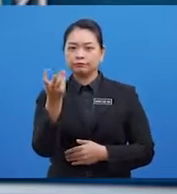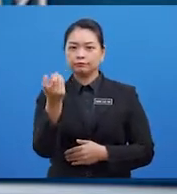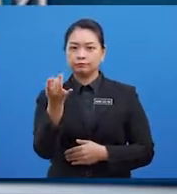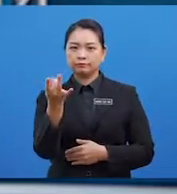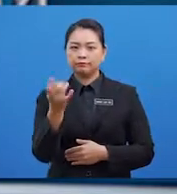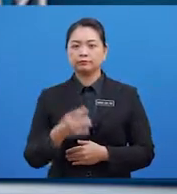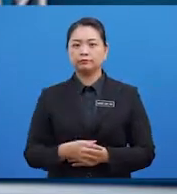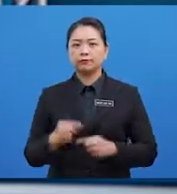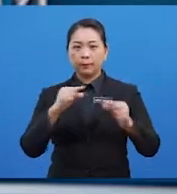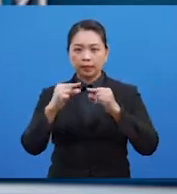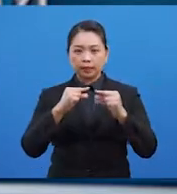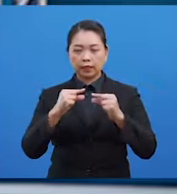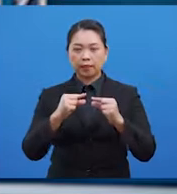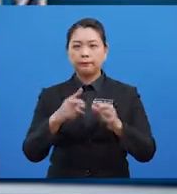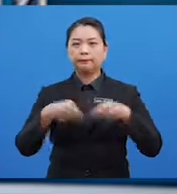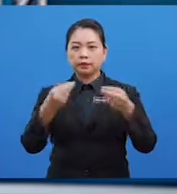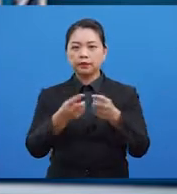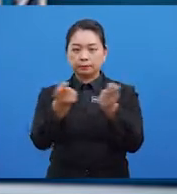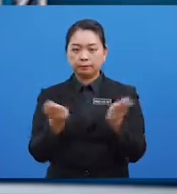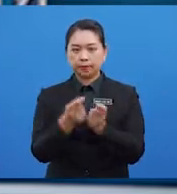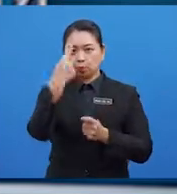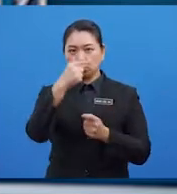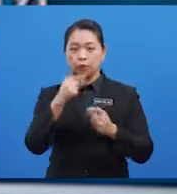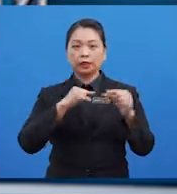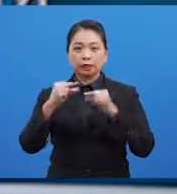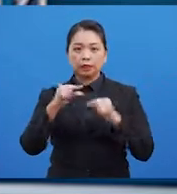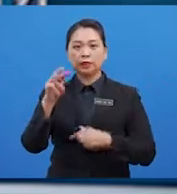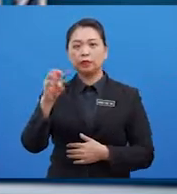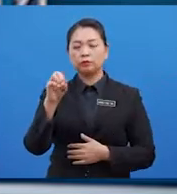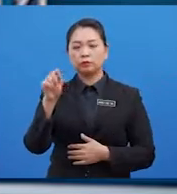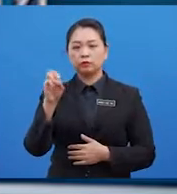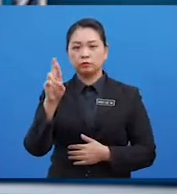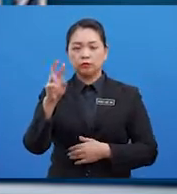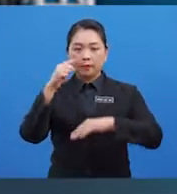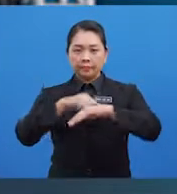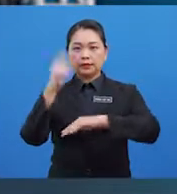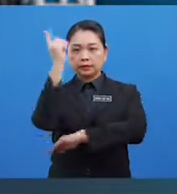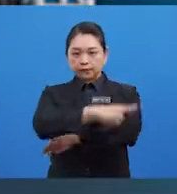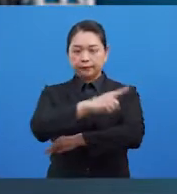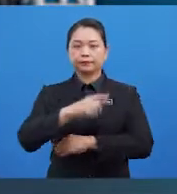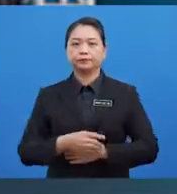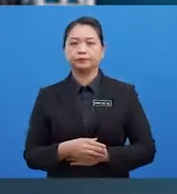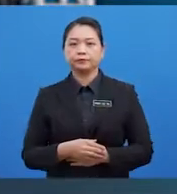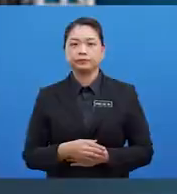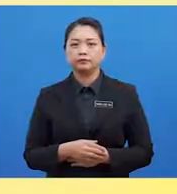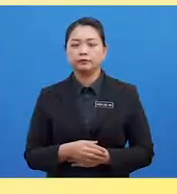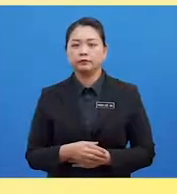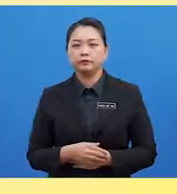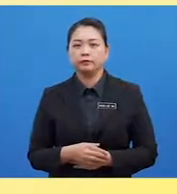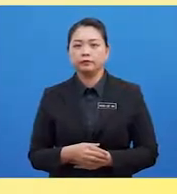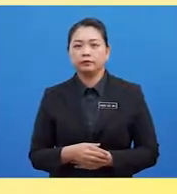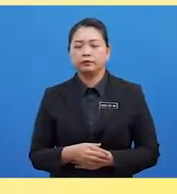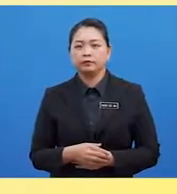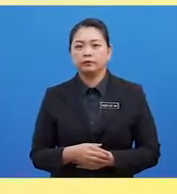Involuntary Menyediakan Tempat Untuk Pergerakan Motor Masa Hadapan Seterusnya Kita Pergi Pula Kepada